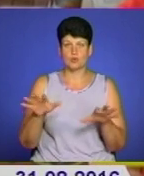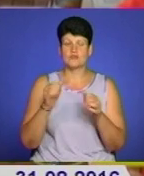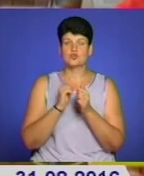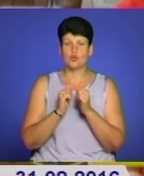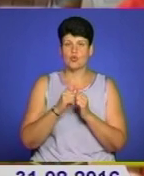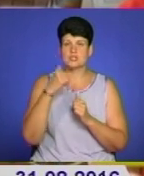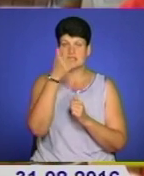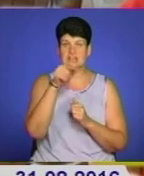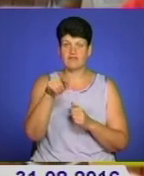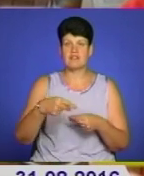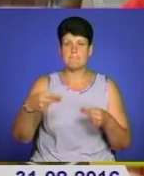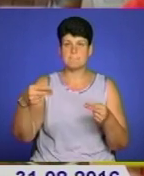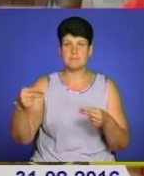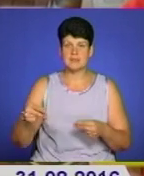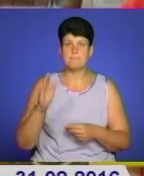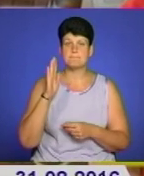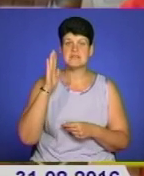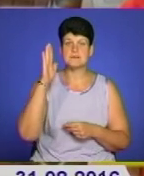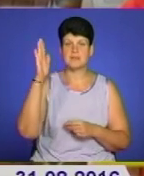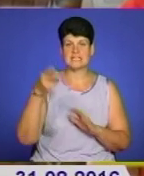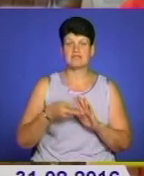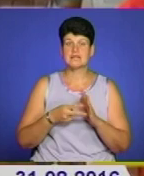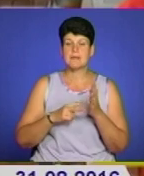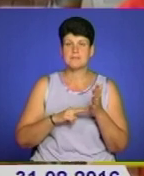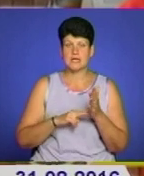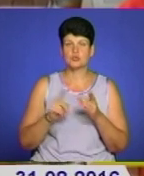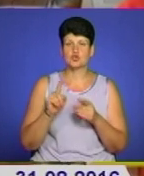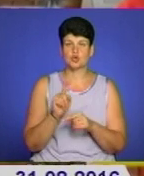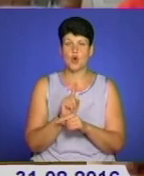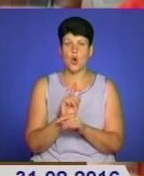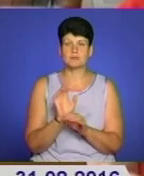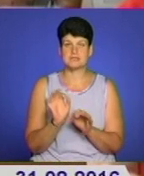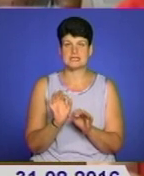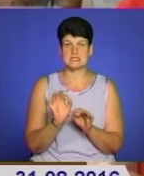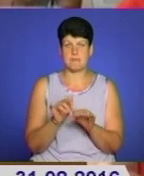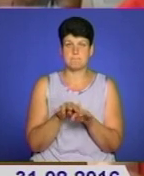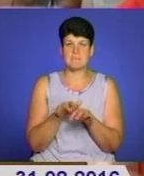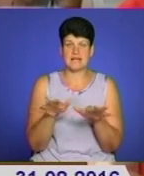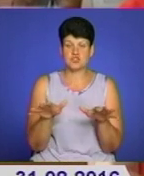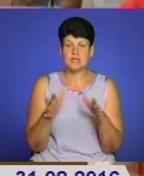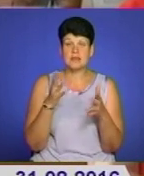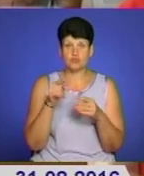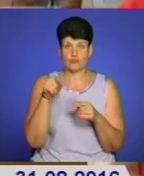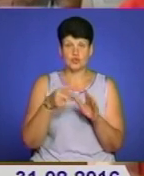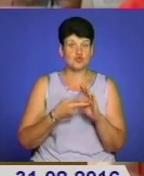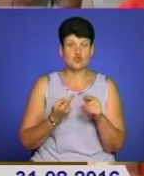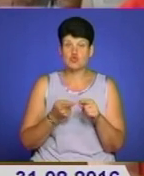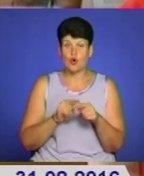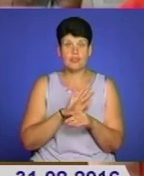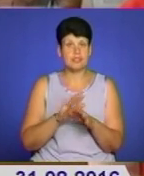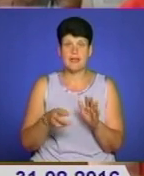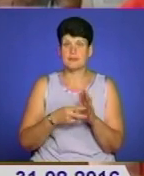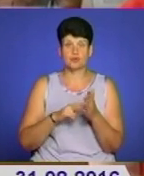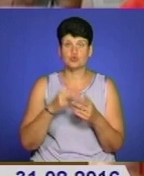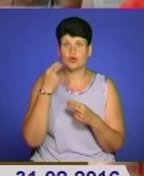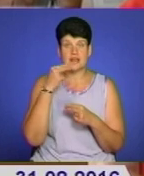рік ви підписуєте перспективний план щодо оптимізації мережі. Якщо ви цього не плануєте, то краще